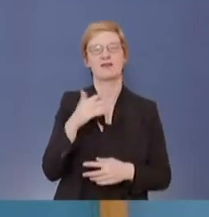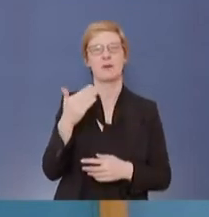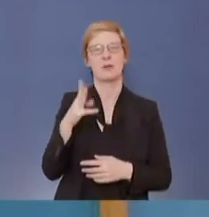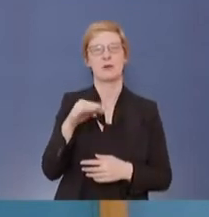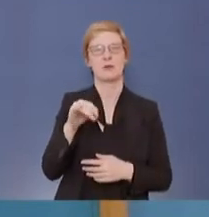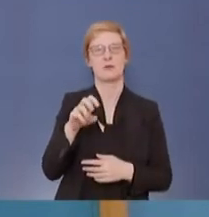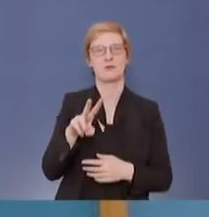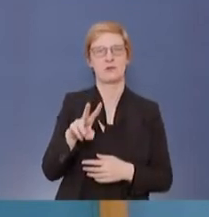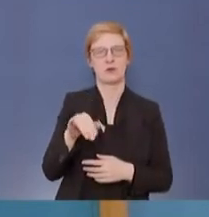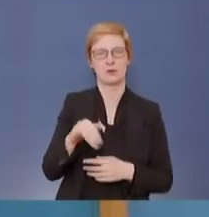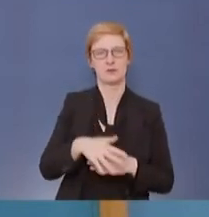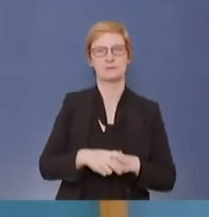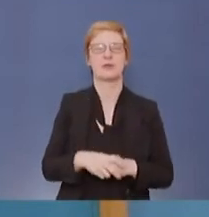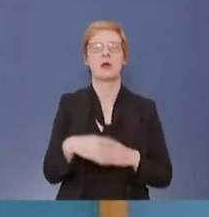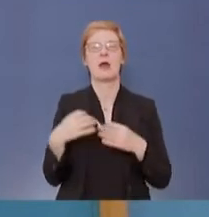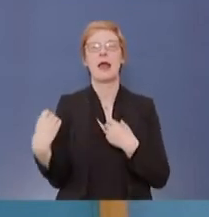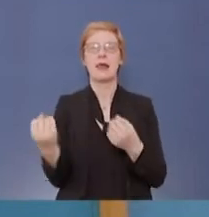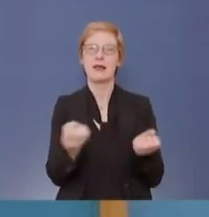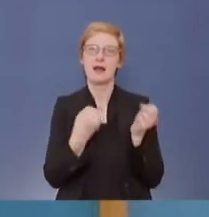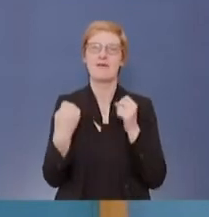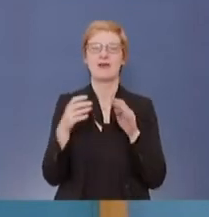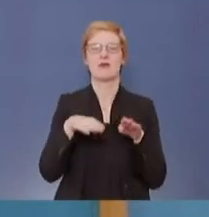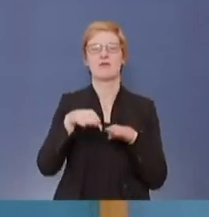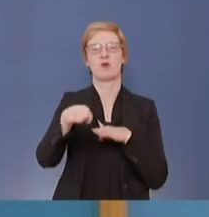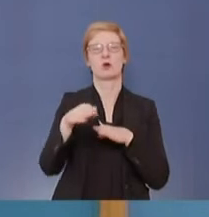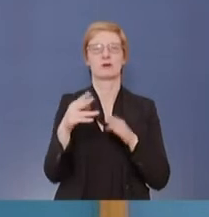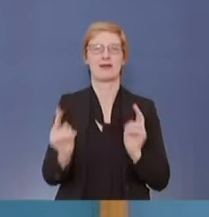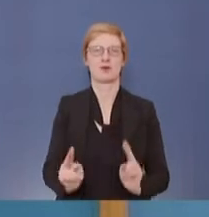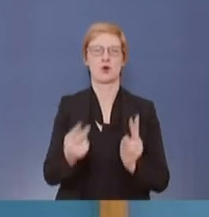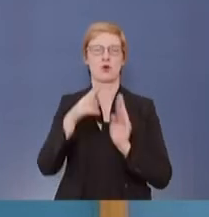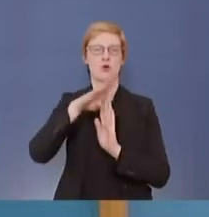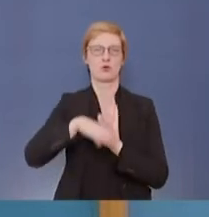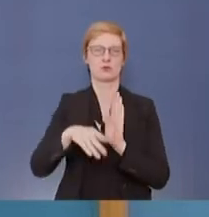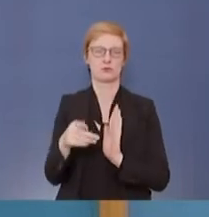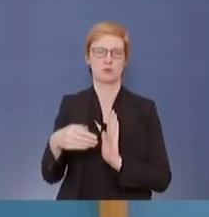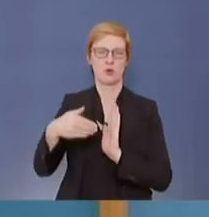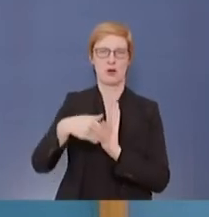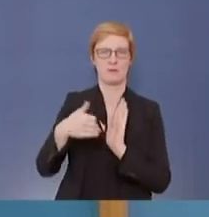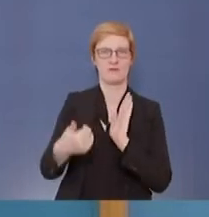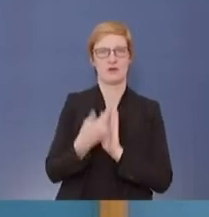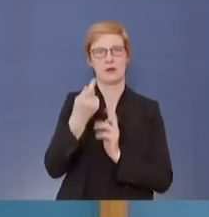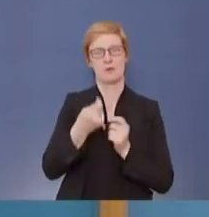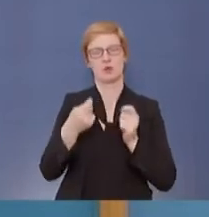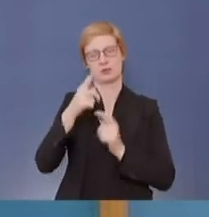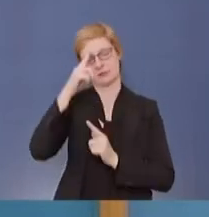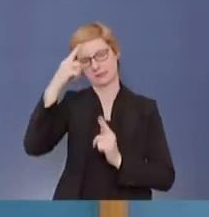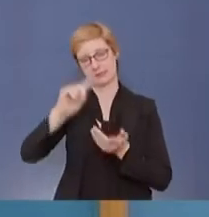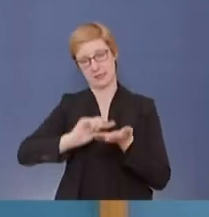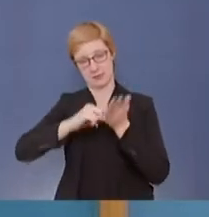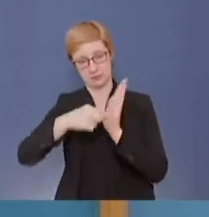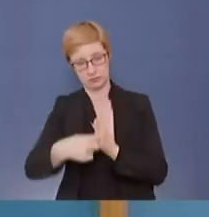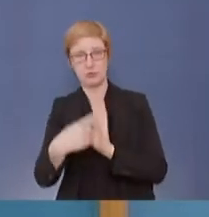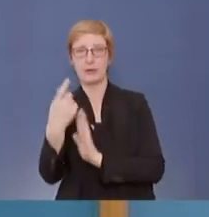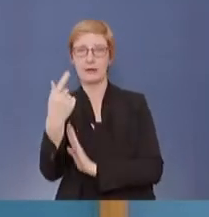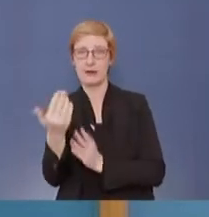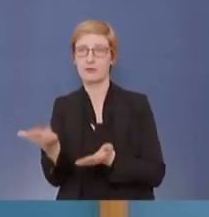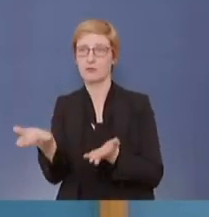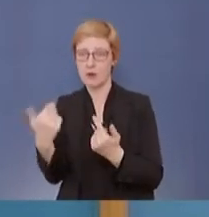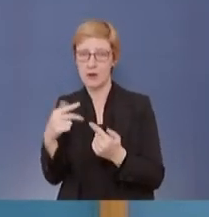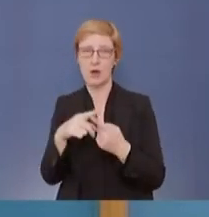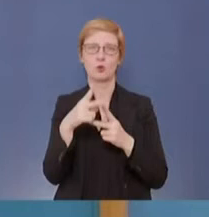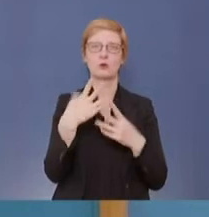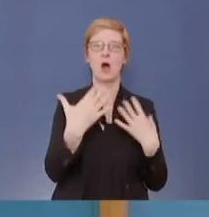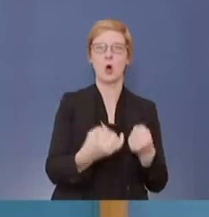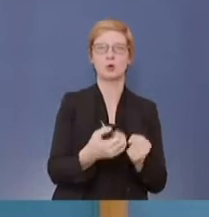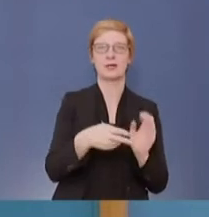Lkw-Flottenerneuerungsprogramm wurde am 8.01.2001 im Bundesanzeiger veröffentlicht. Wie wird das finanziert und welche Haushaltstitel finanziert das?